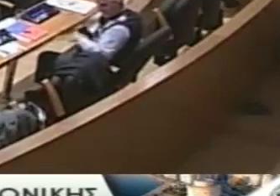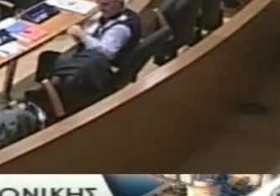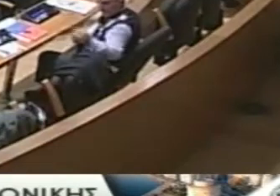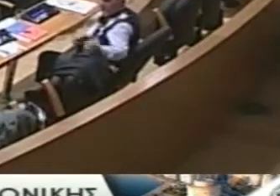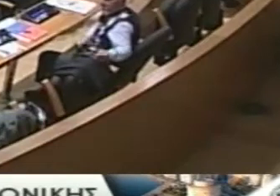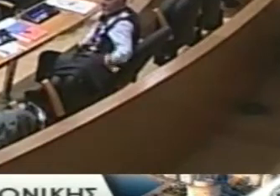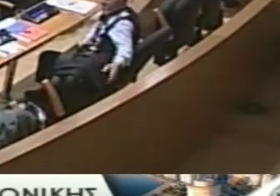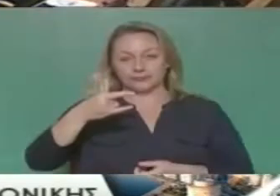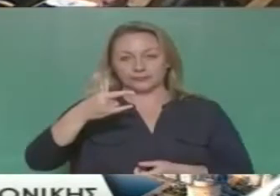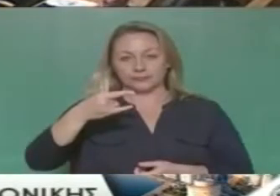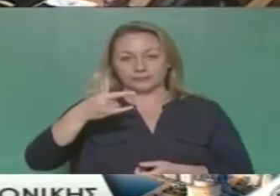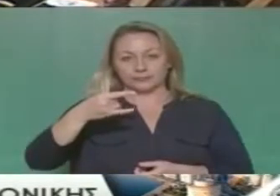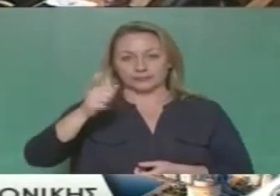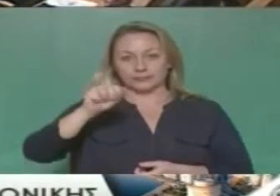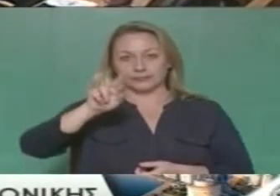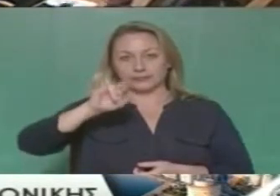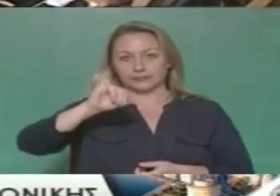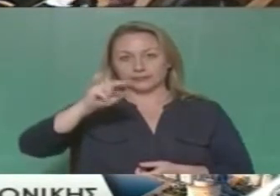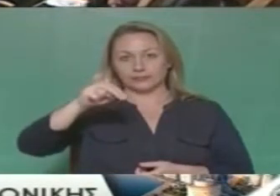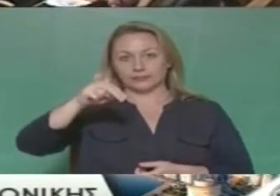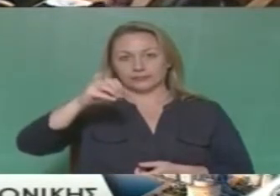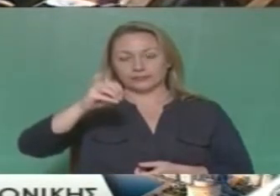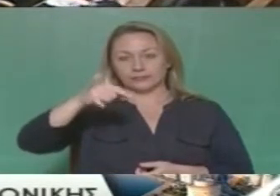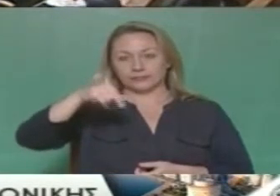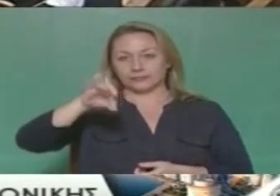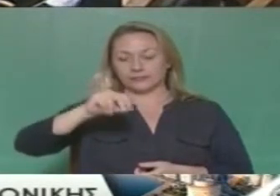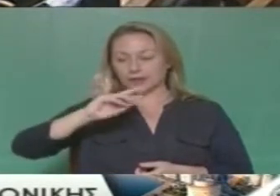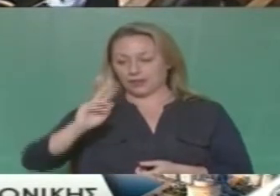Καταρχήν δύο σχόλια που γεννήθηκαν κατά τη διάρκεια της συζήτησης